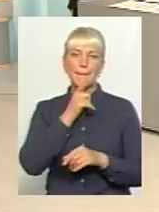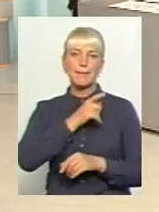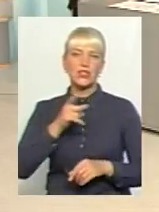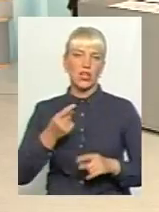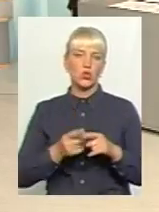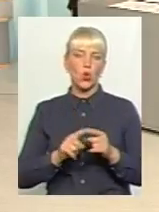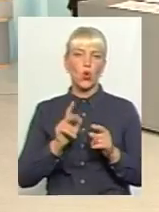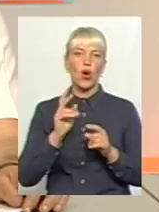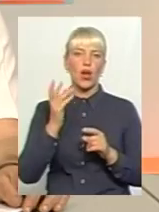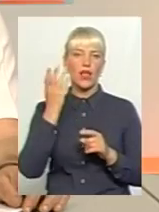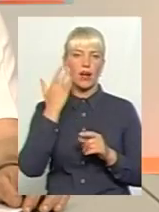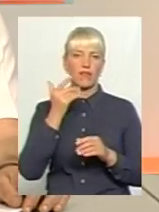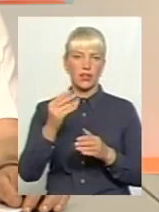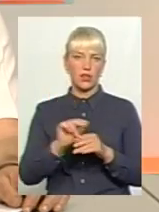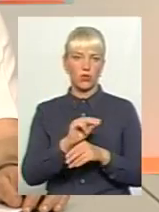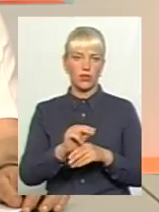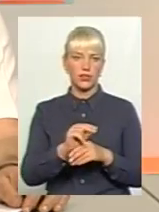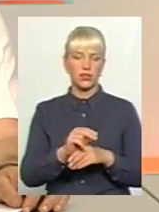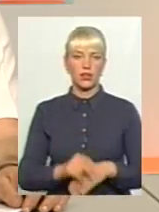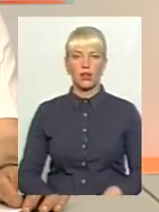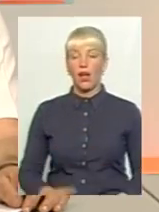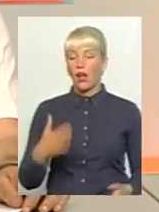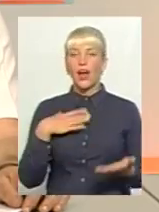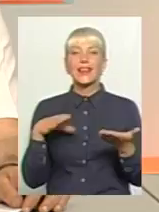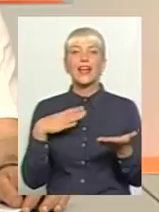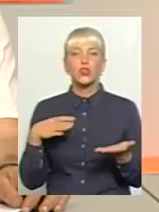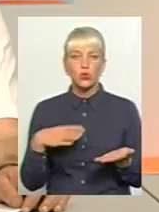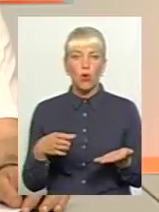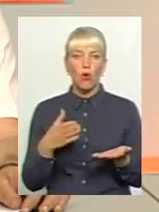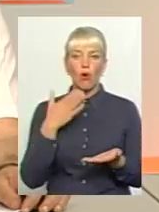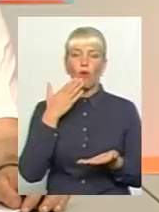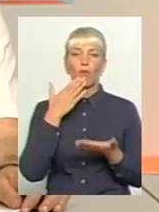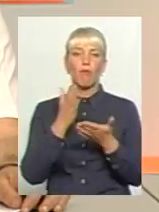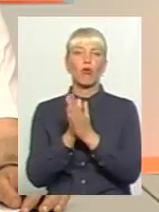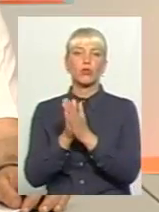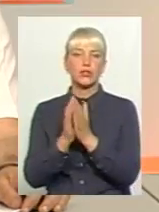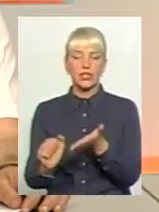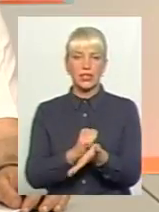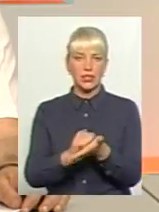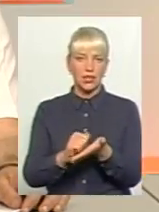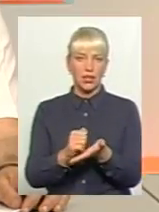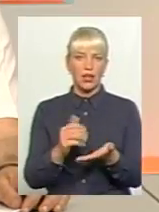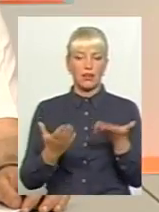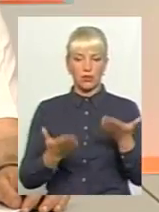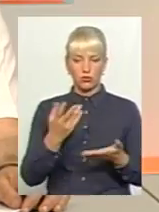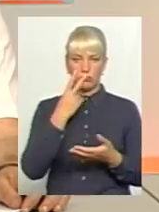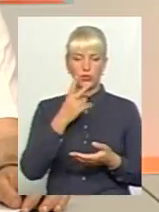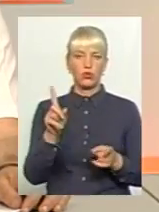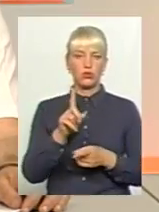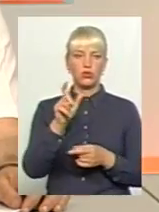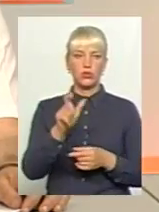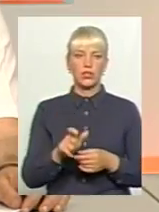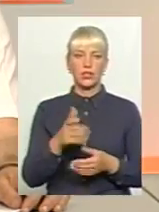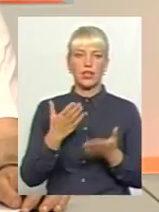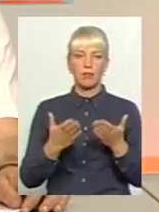того, як проходили діагності? Ну, дивіться, для чого про це вимагати якісь сертифікати, якщо ти бачиш, людинам, наприклад,